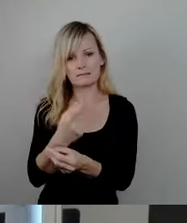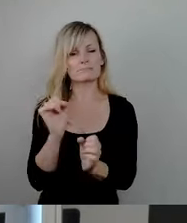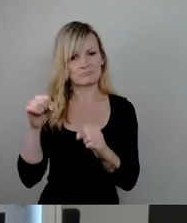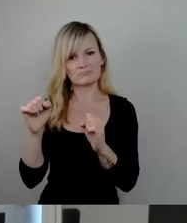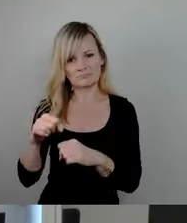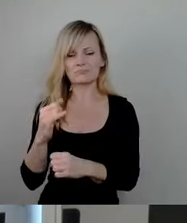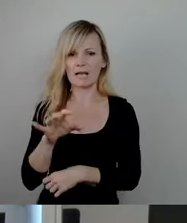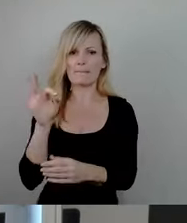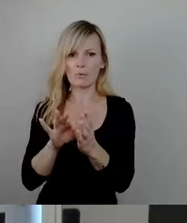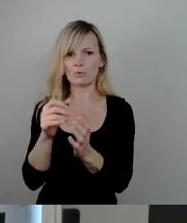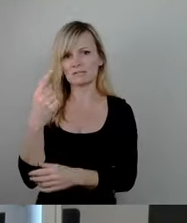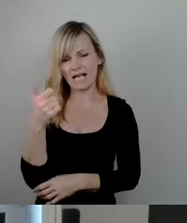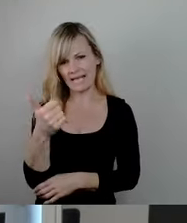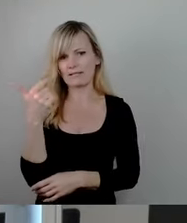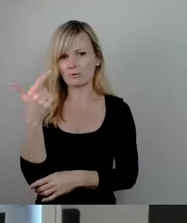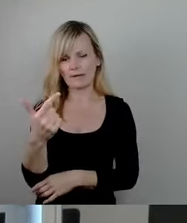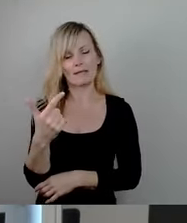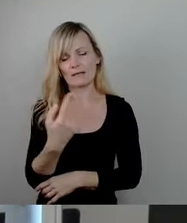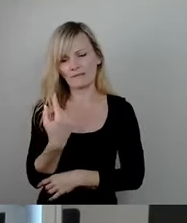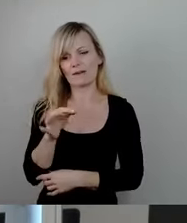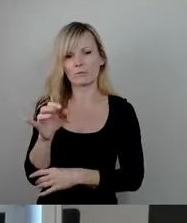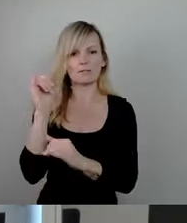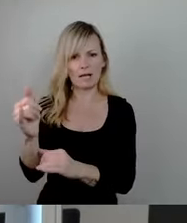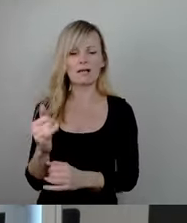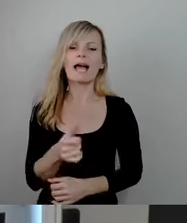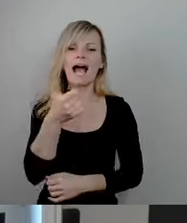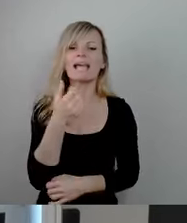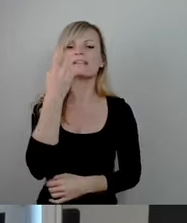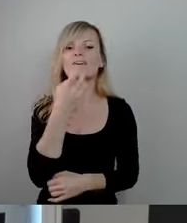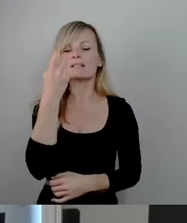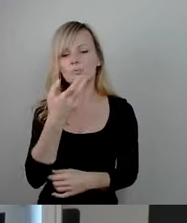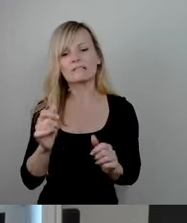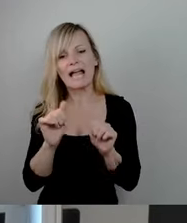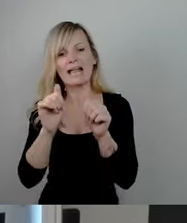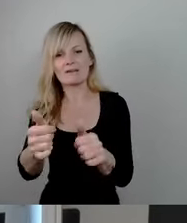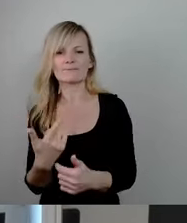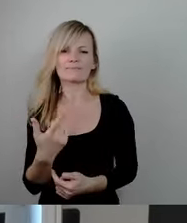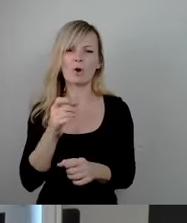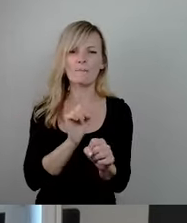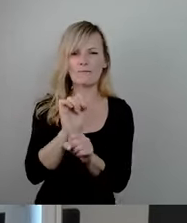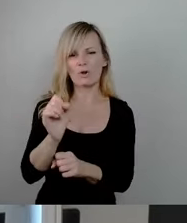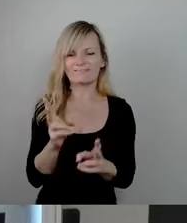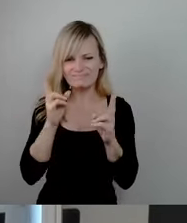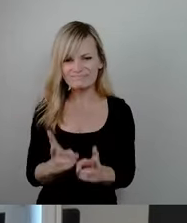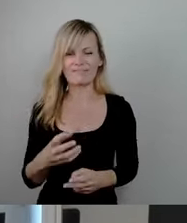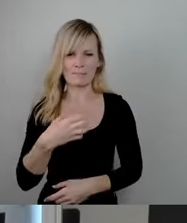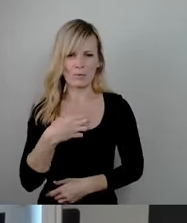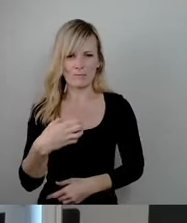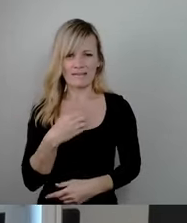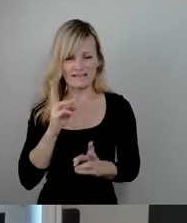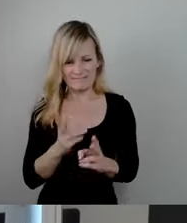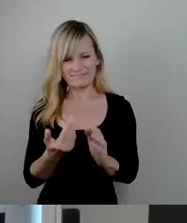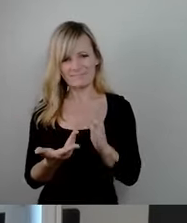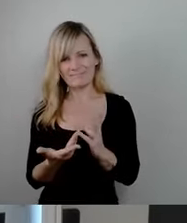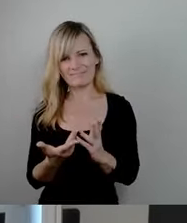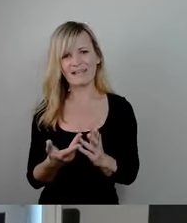ein Versuch, etwas zu unternehmen, obwohl man natürlich wieder nur an den Symptomen herumdoktort, anstatt das Problem an der Wurzel